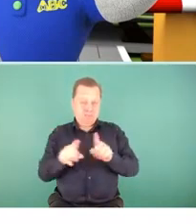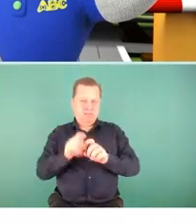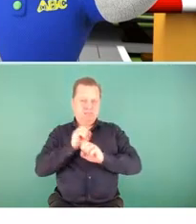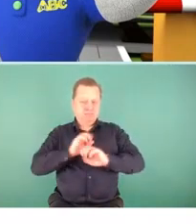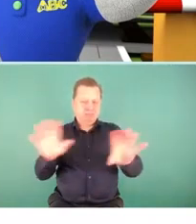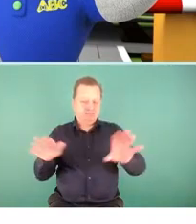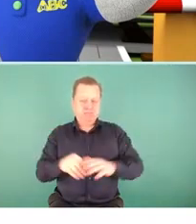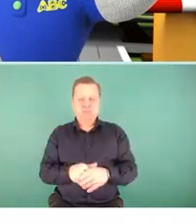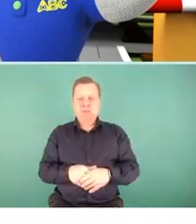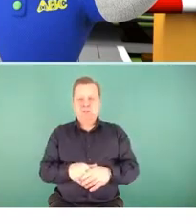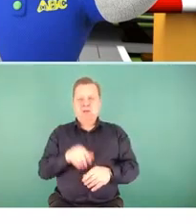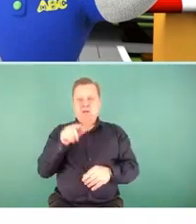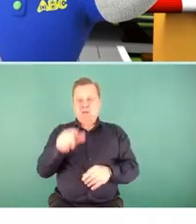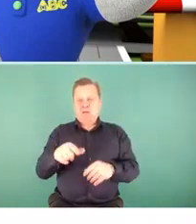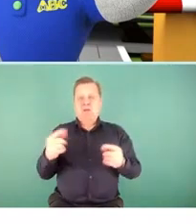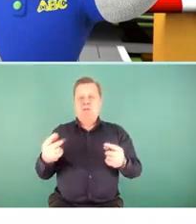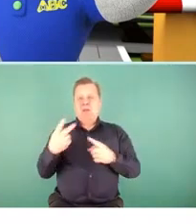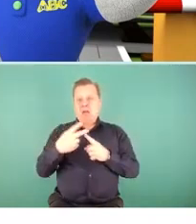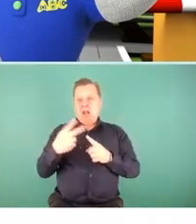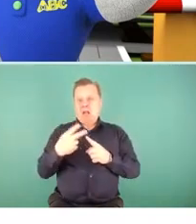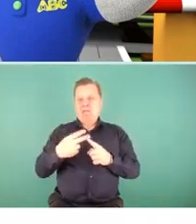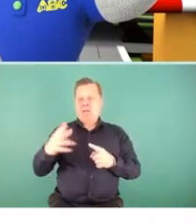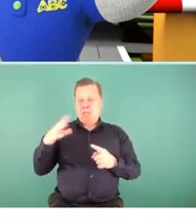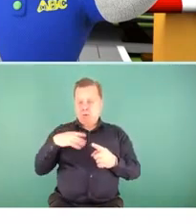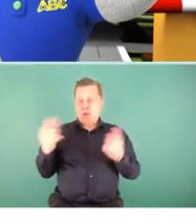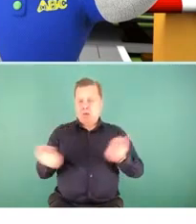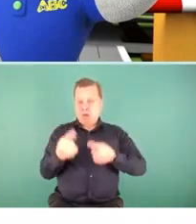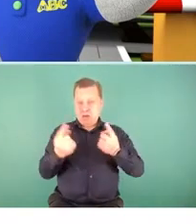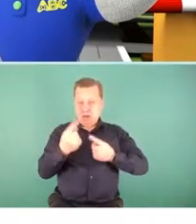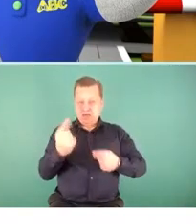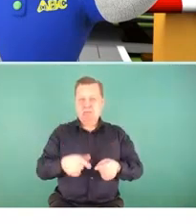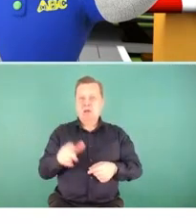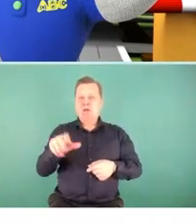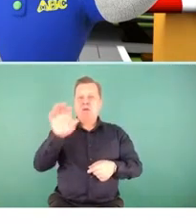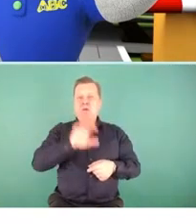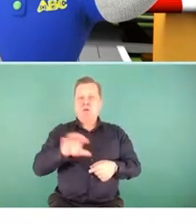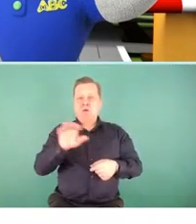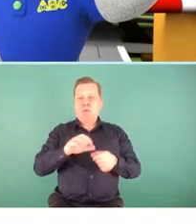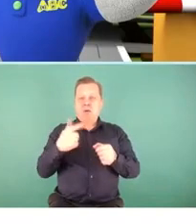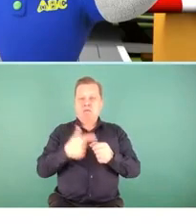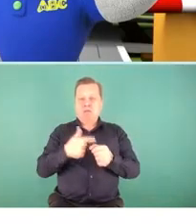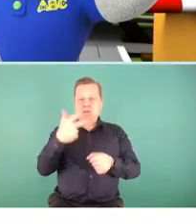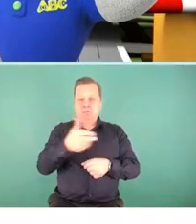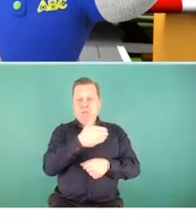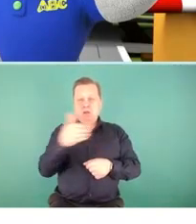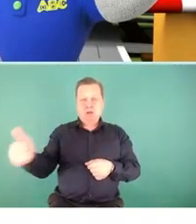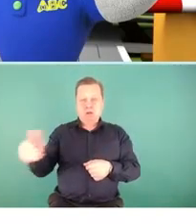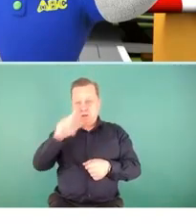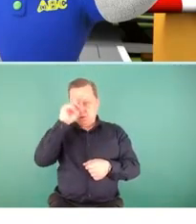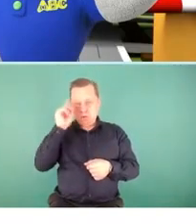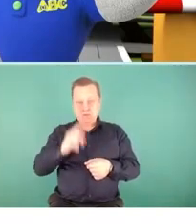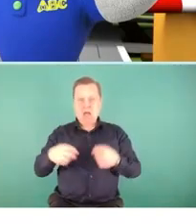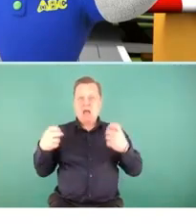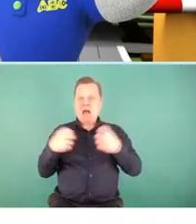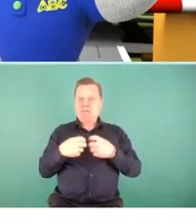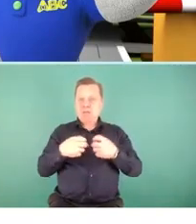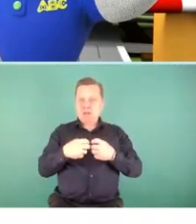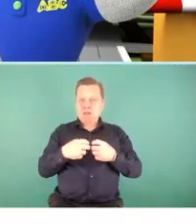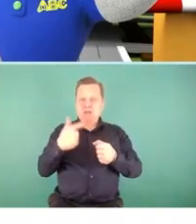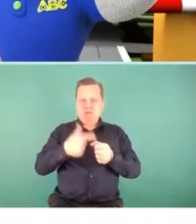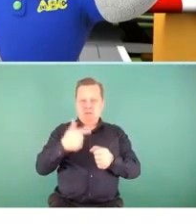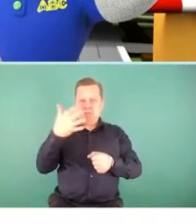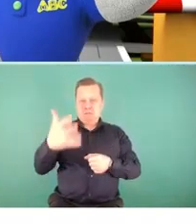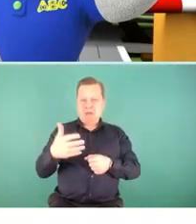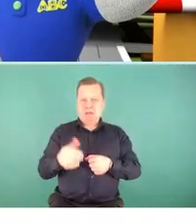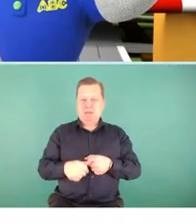które były emitowane w telewizji obejrzało ponad 23 miliony osób. Spoty w internecie ponad 25 milionów,